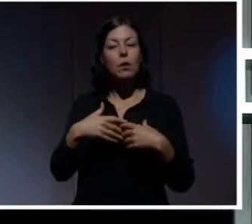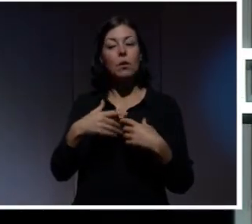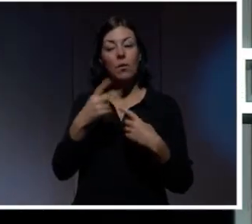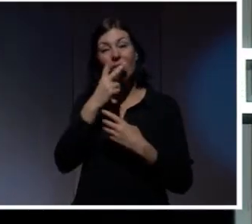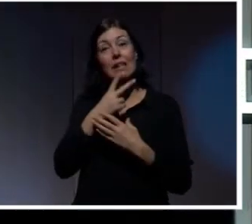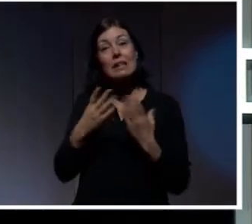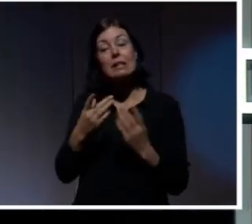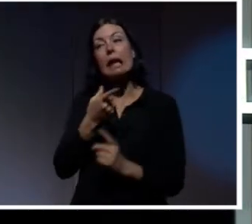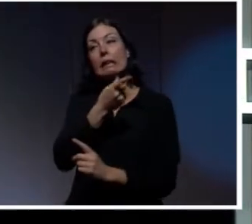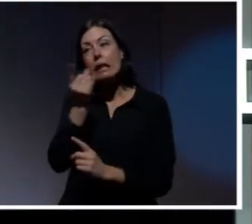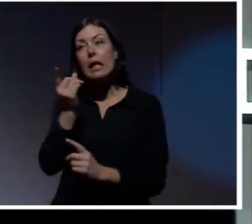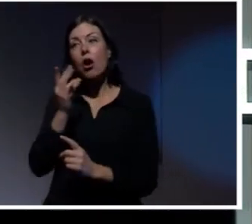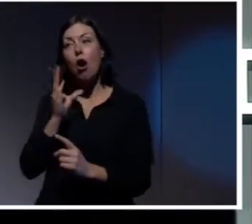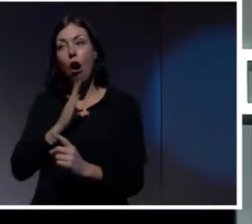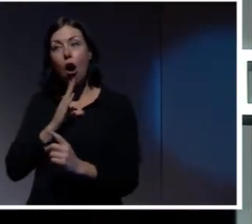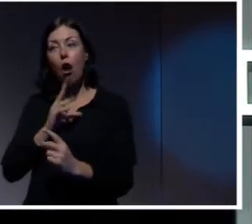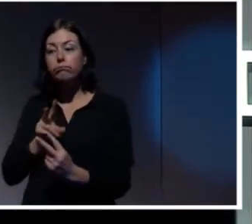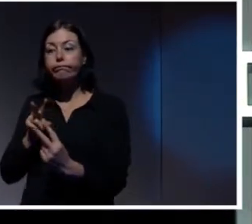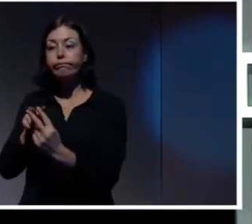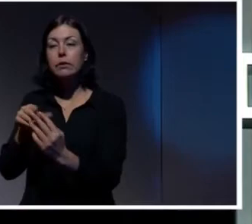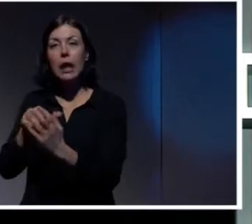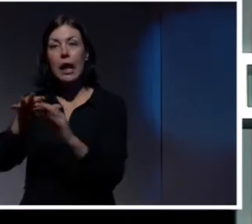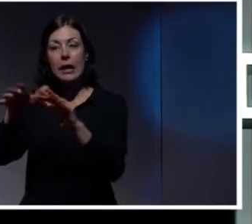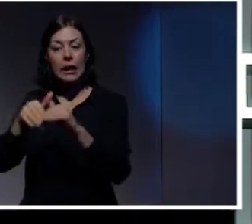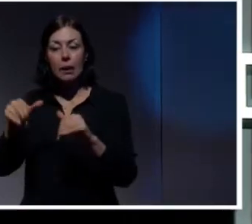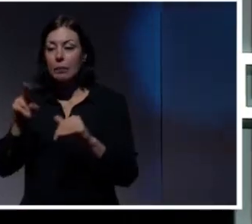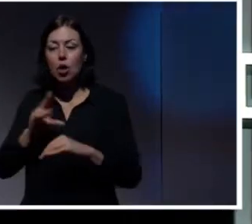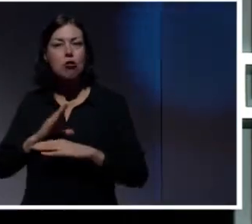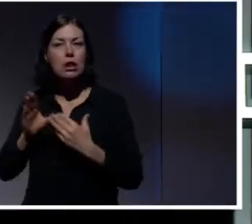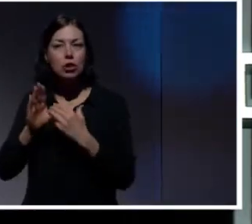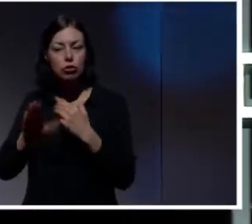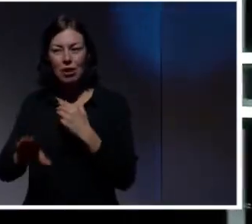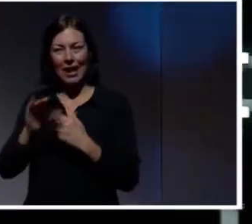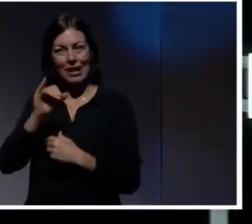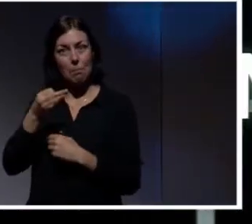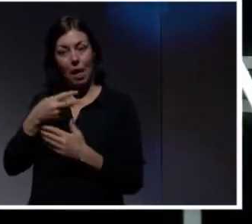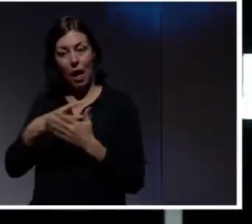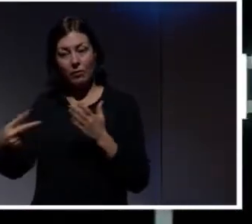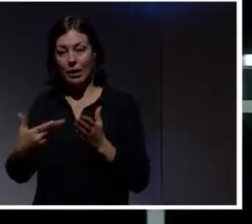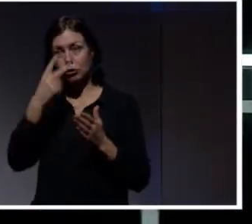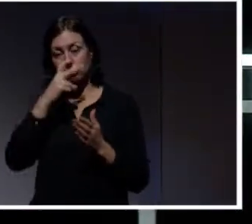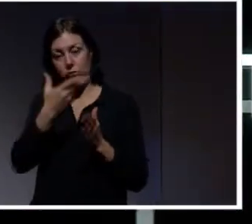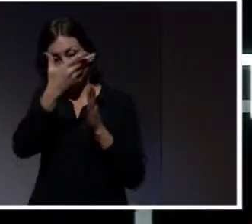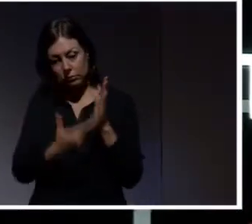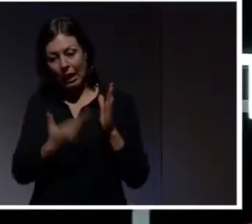uppkopplingar mot nätet som är helt oskyddade. Det här är en IP-adress. Man kunde till och med gå in där och labba och ställa om